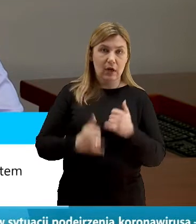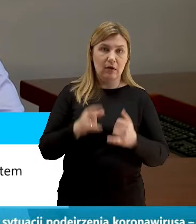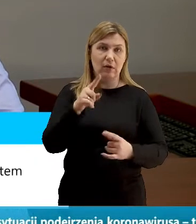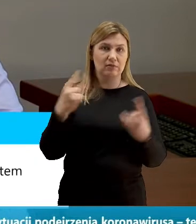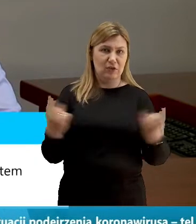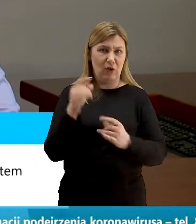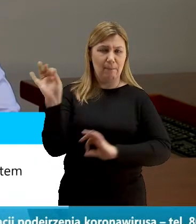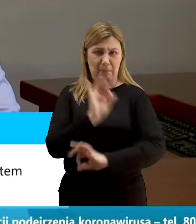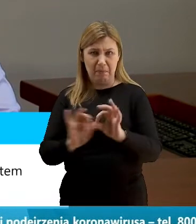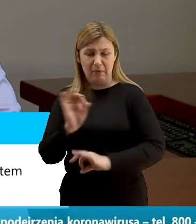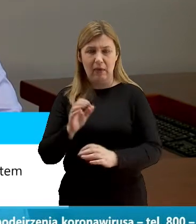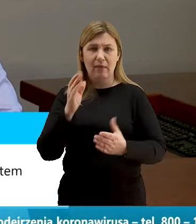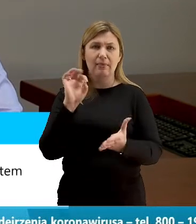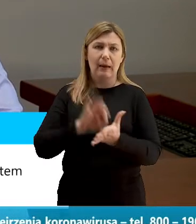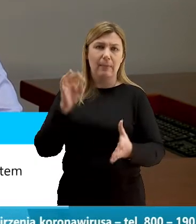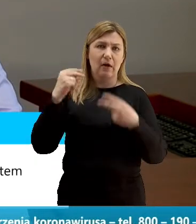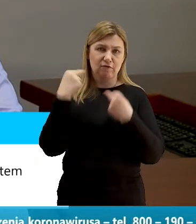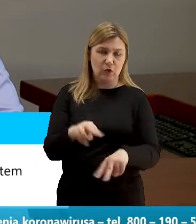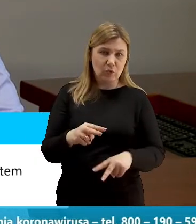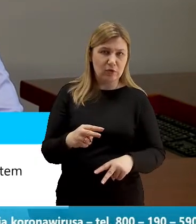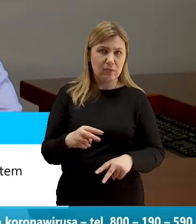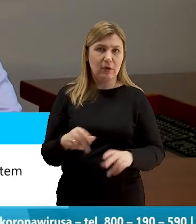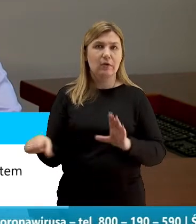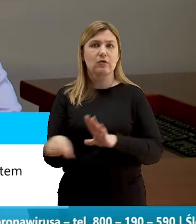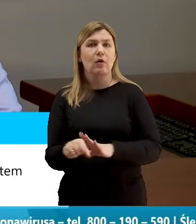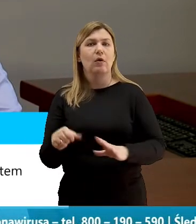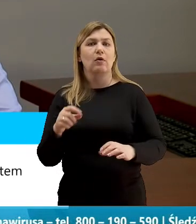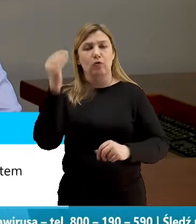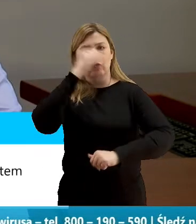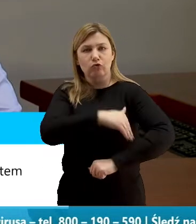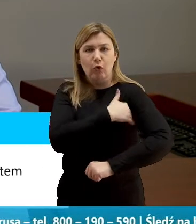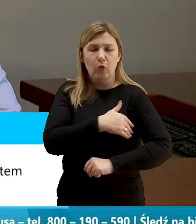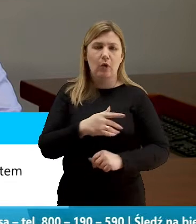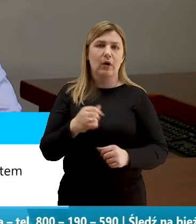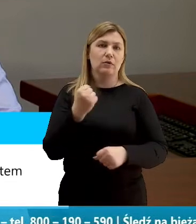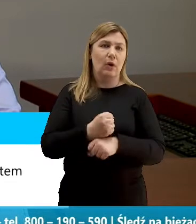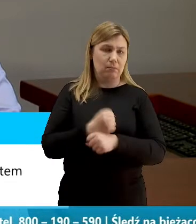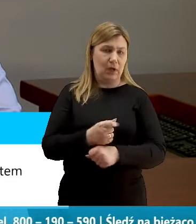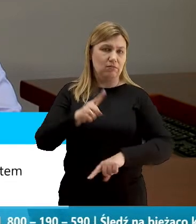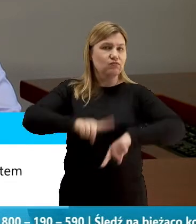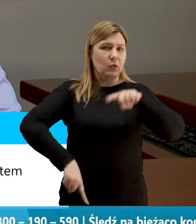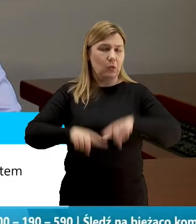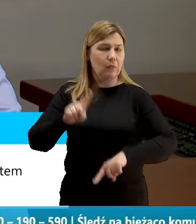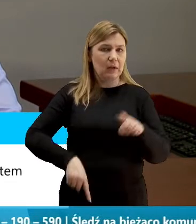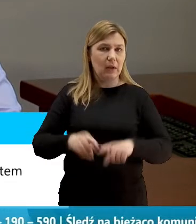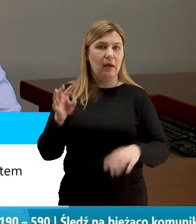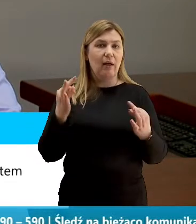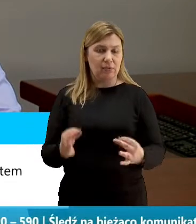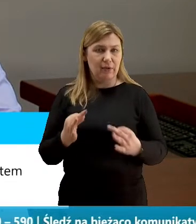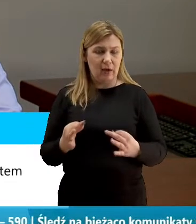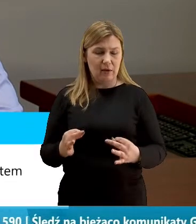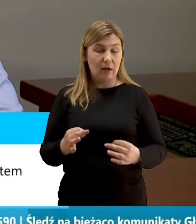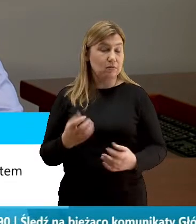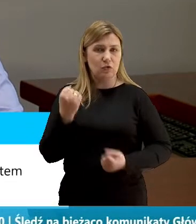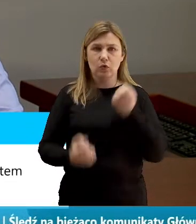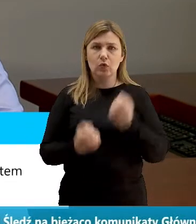wrócimy do funkcjonowania szkół, do pracy w pewnym zakresie. Natomiast na dziś trudno powiedzieć, co